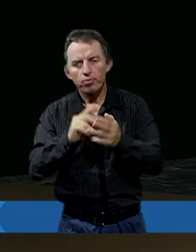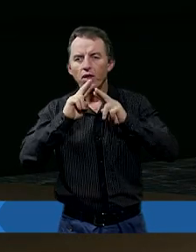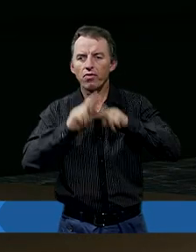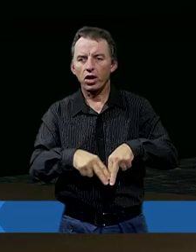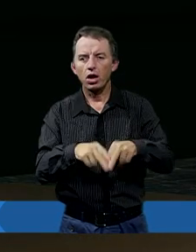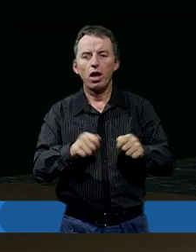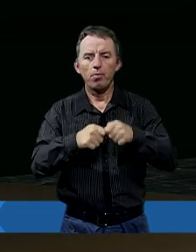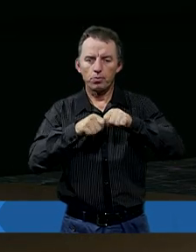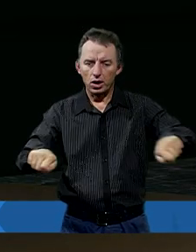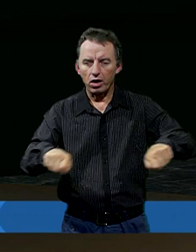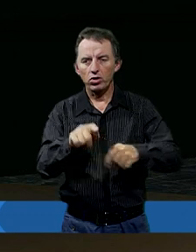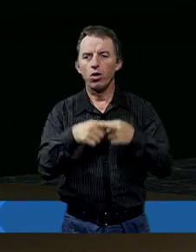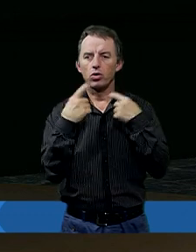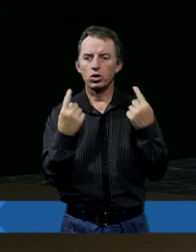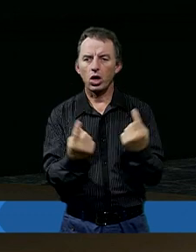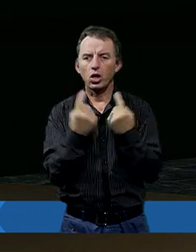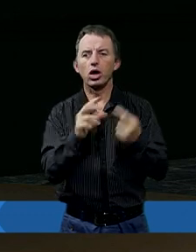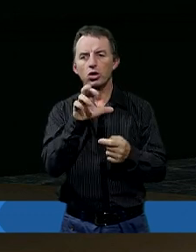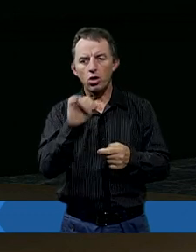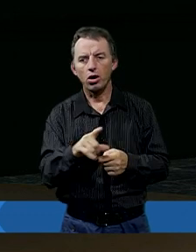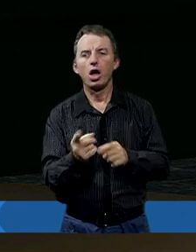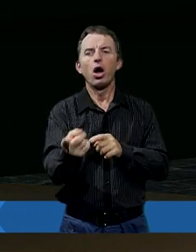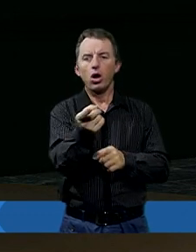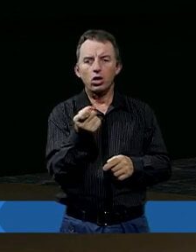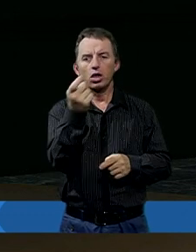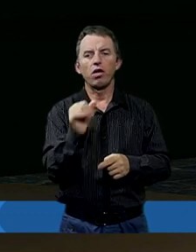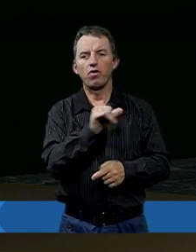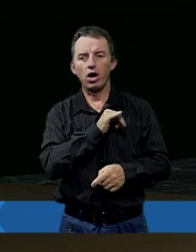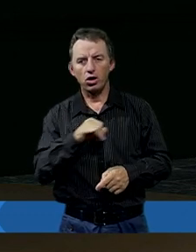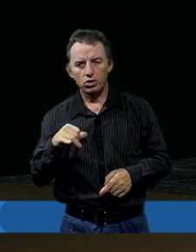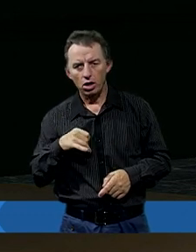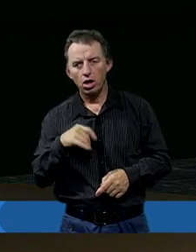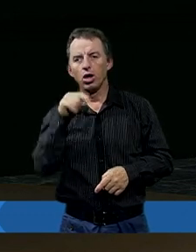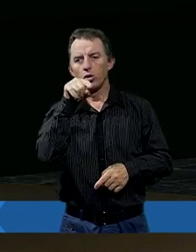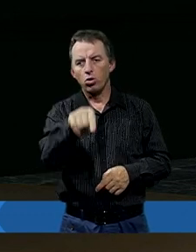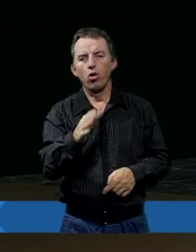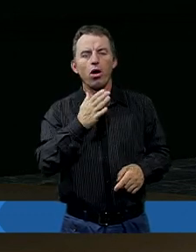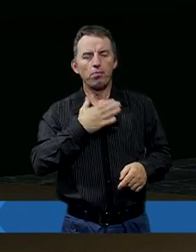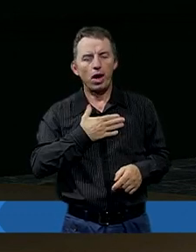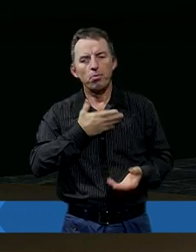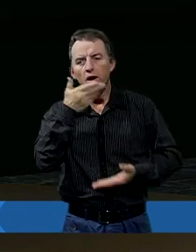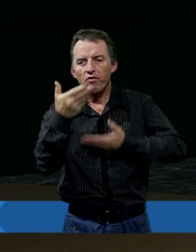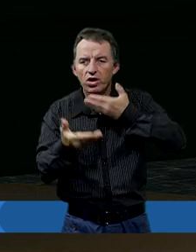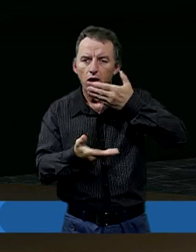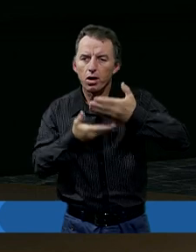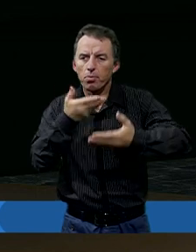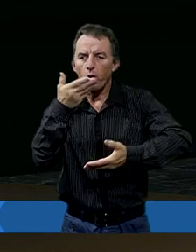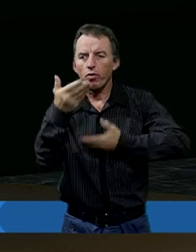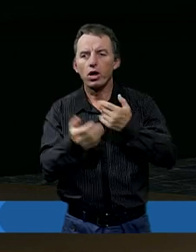wreszcie, aby przerwać tę sytuację, Job odzywa się. I tutaj mamy właśnie tę wypowiedź.